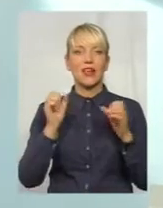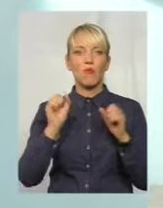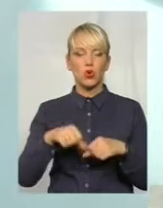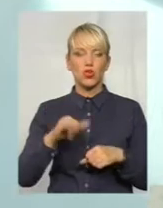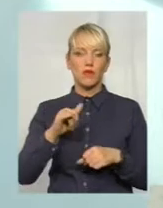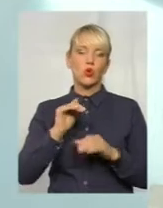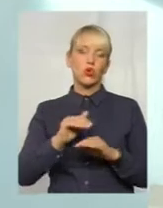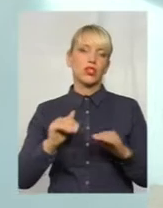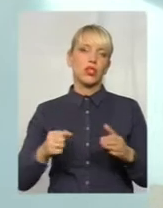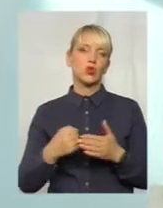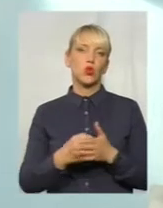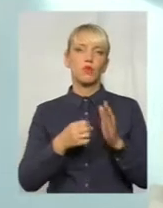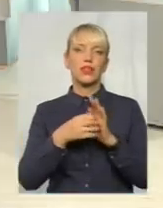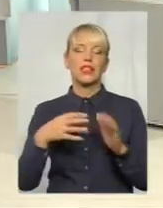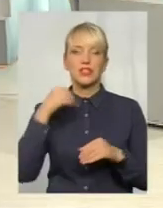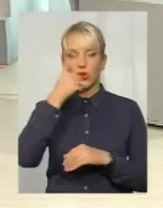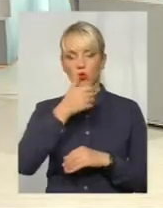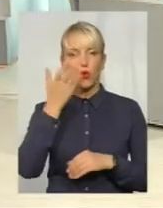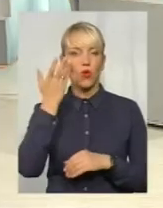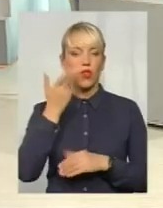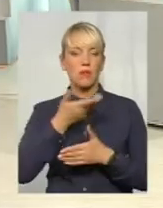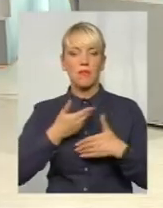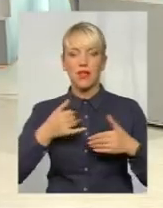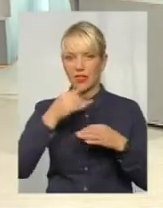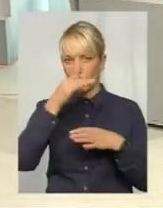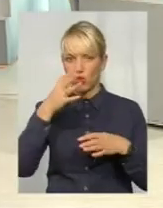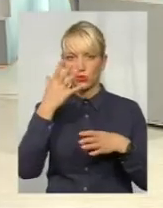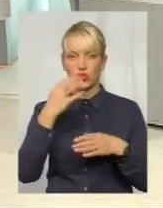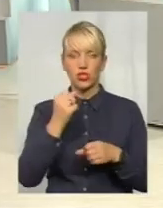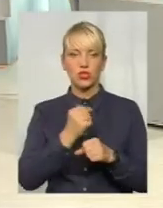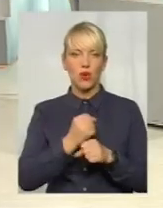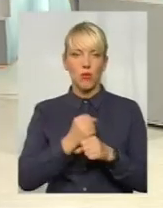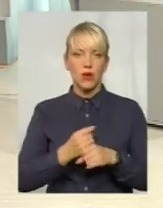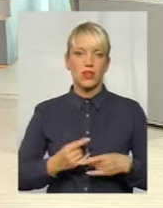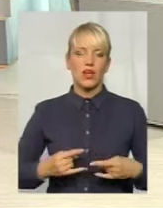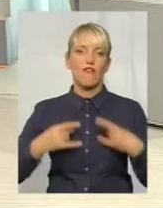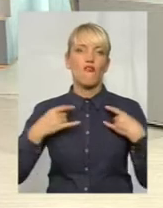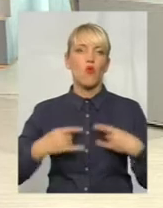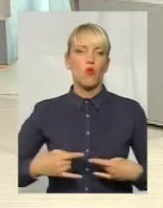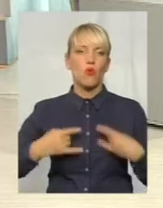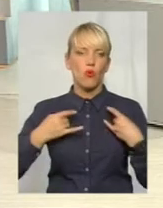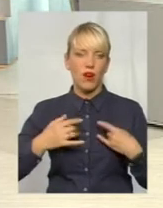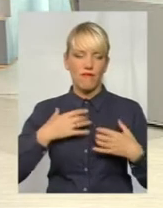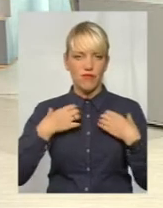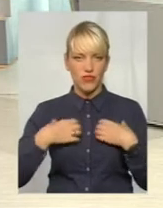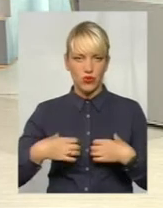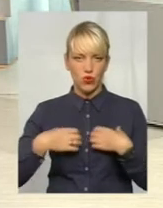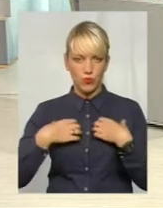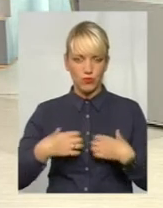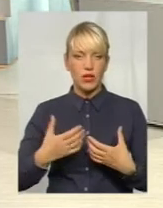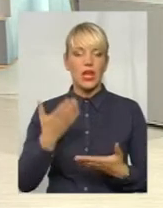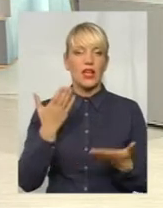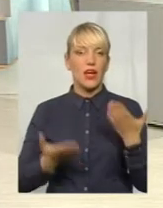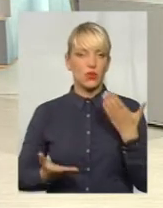дітей до 15 років, коли ми ще не можемо зробити флюорографію органів грудної клітини. Тому, якщо,